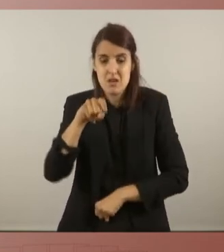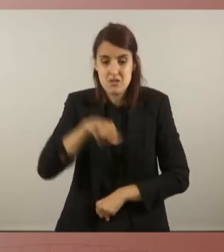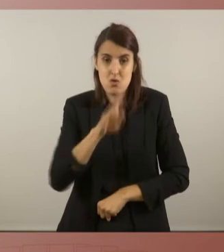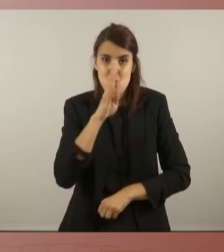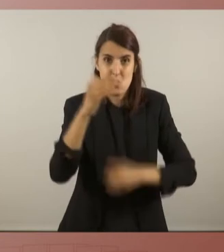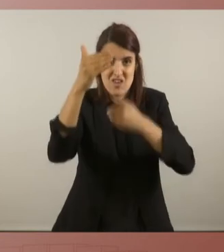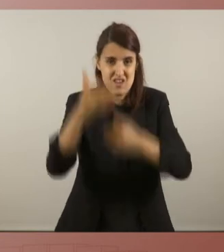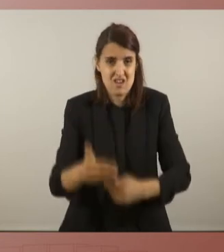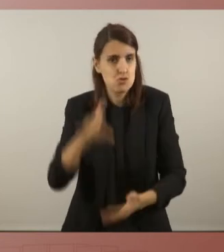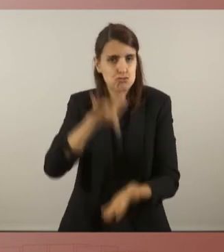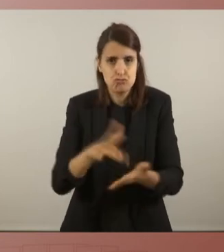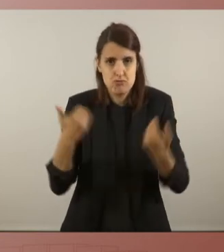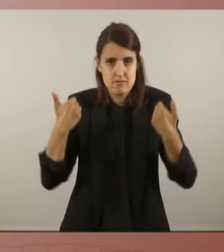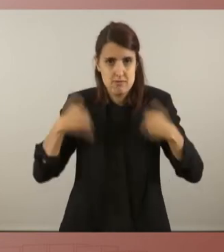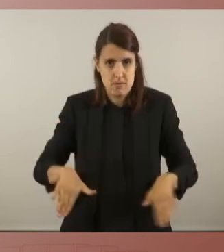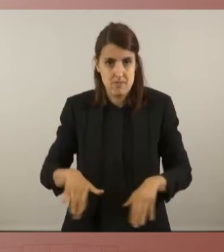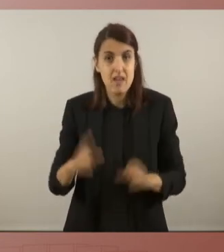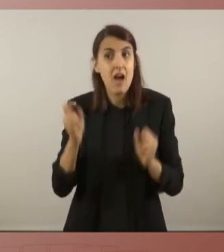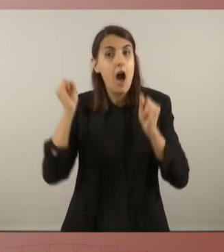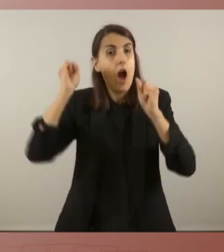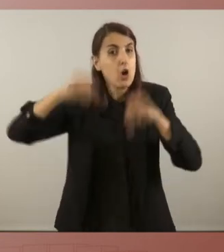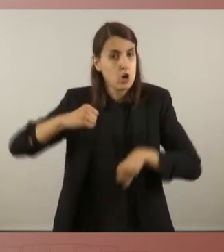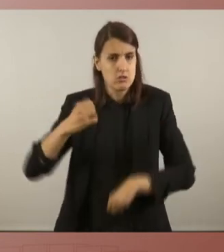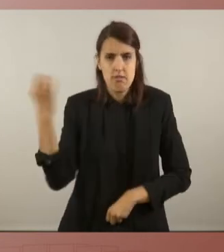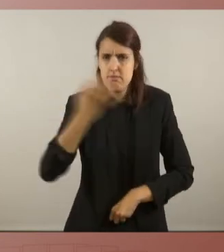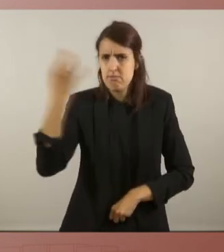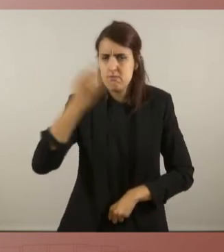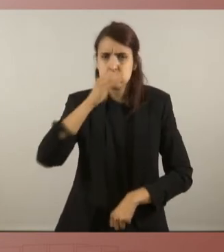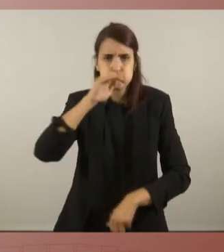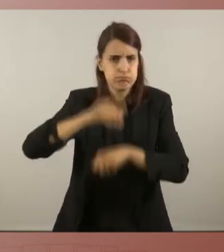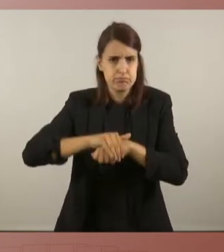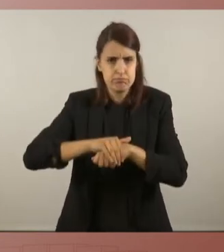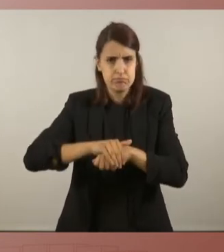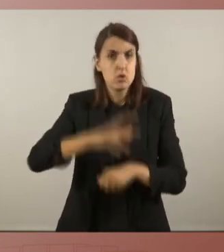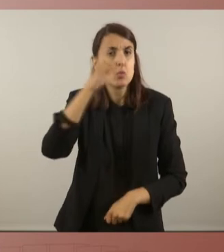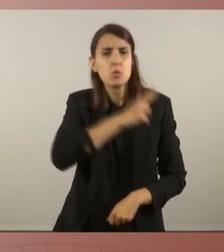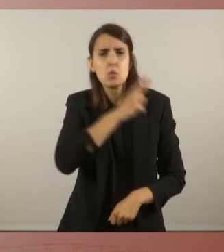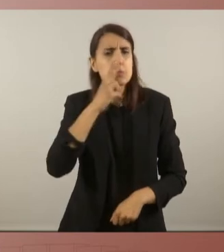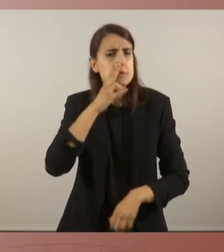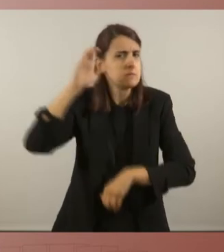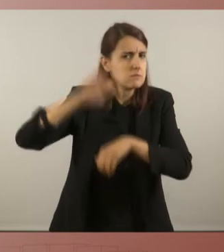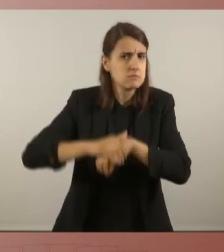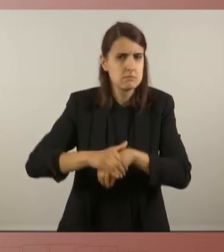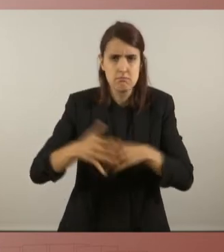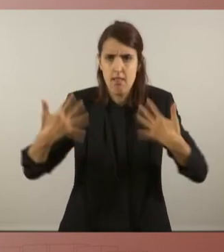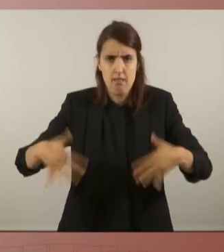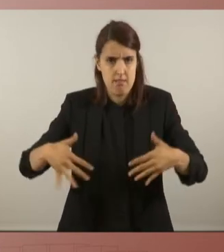legislatura. I els acords es compleixen. Els compromisos es compleixen.